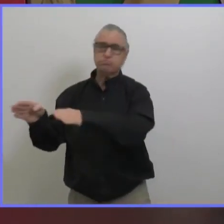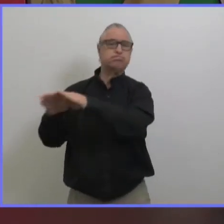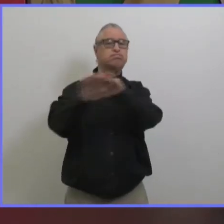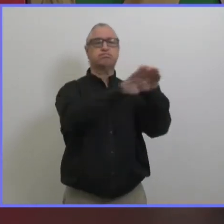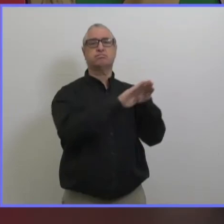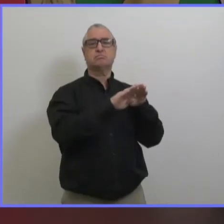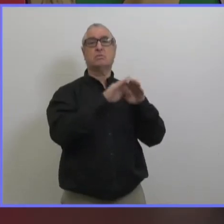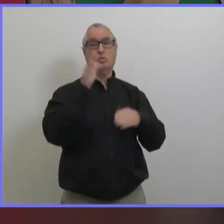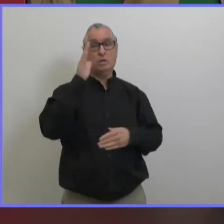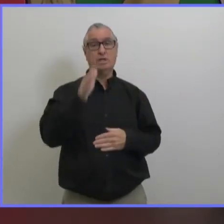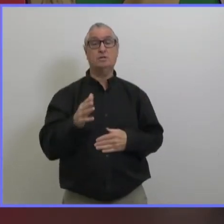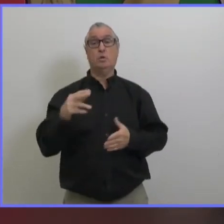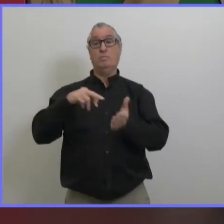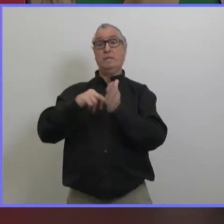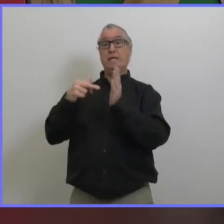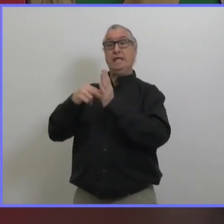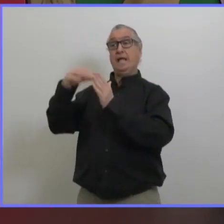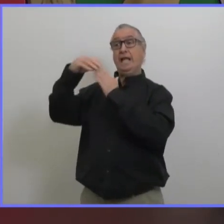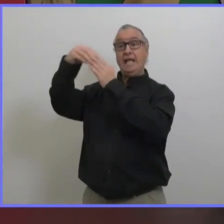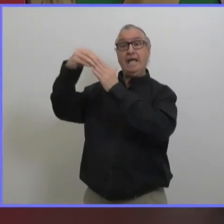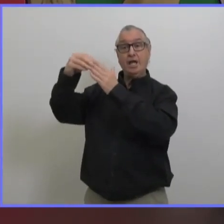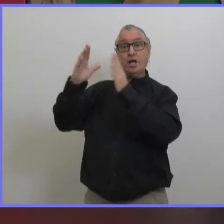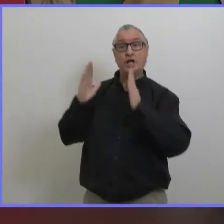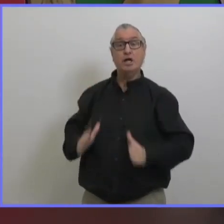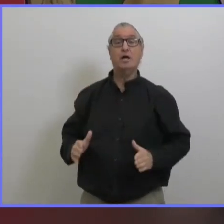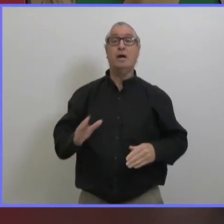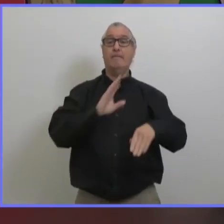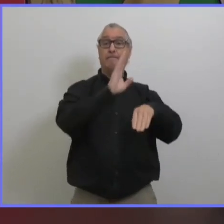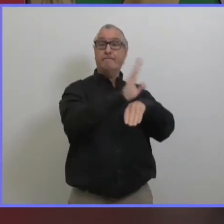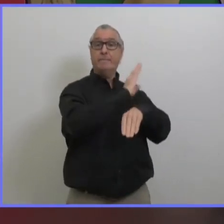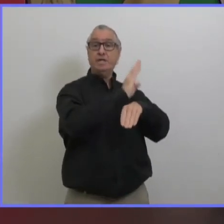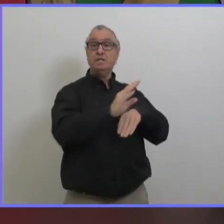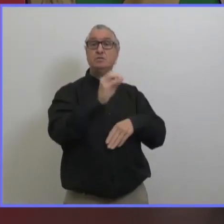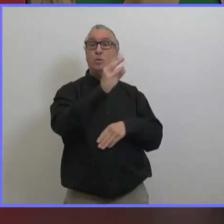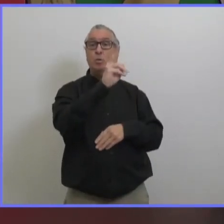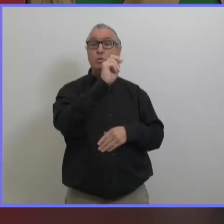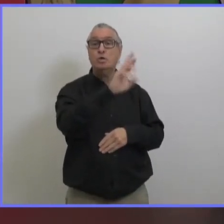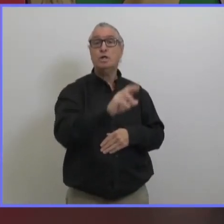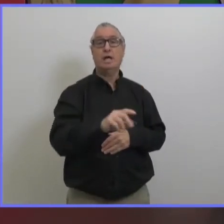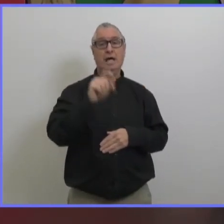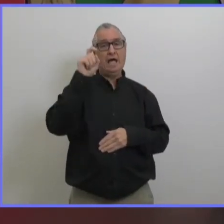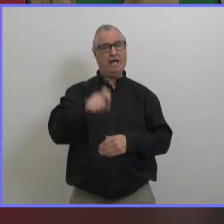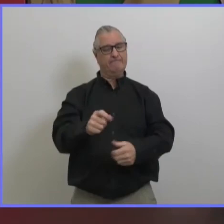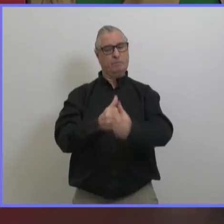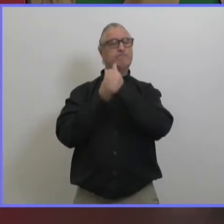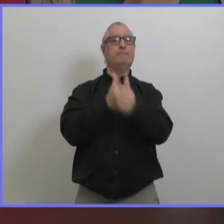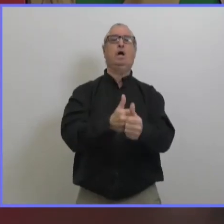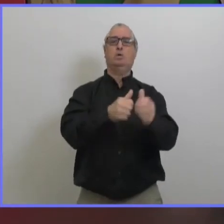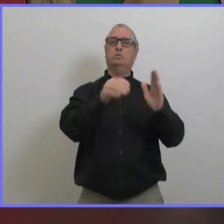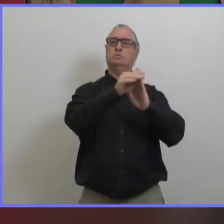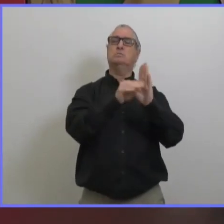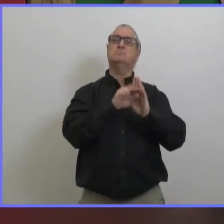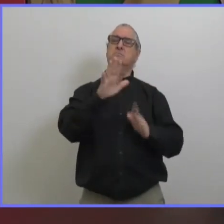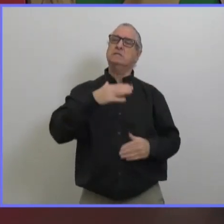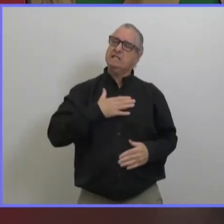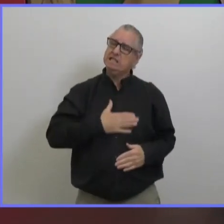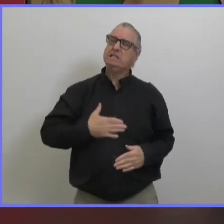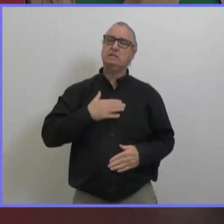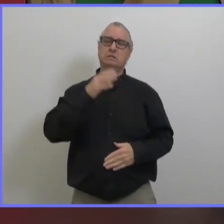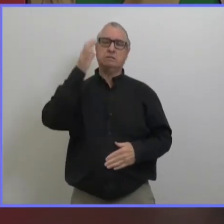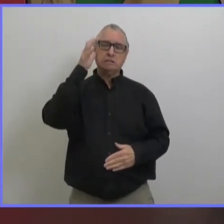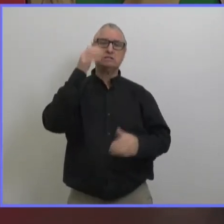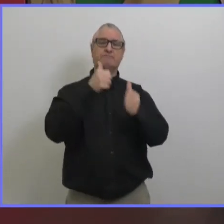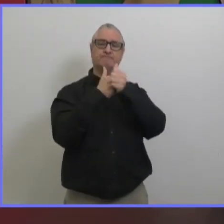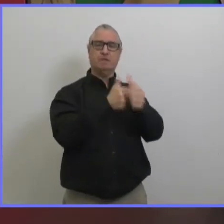chiffres commencent à baisser mais si on commence à tout réouvrir d'un coup je crois qu'on peut simplement se tourner